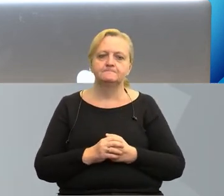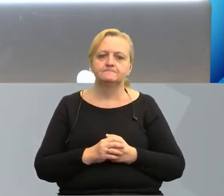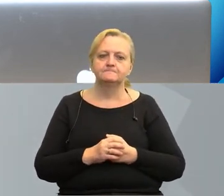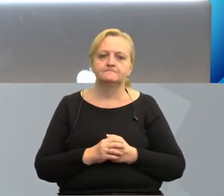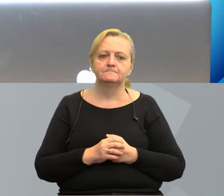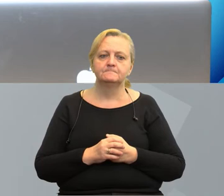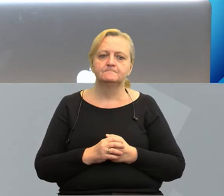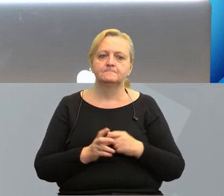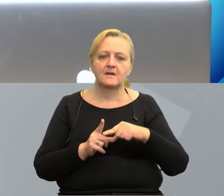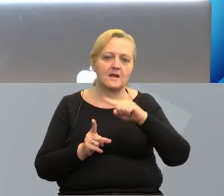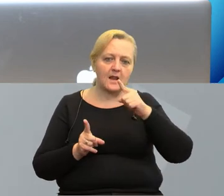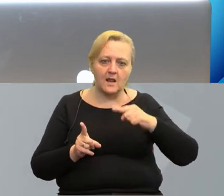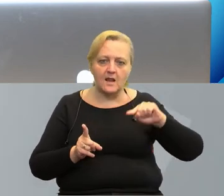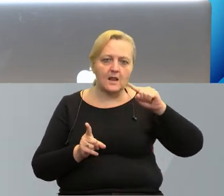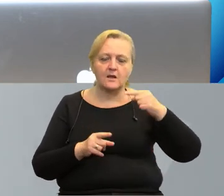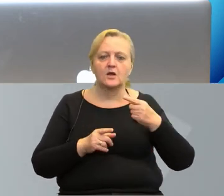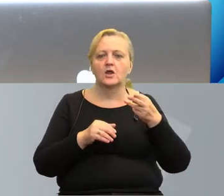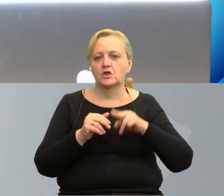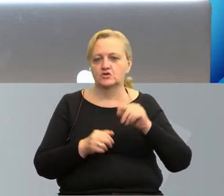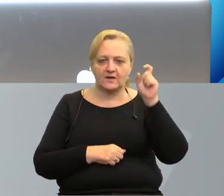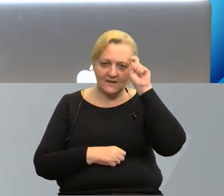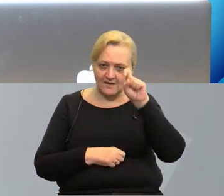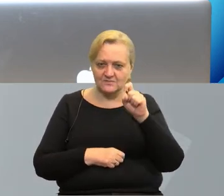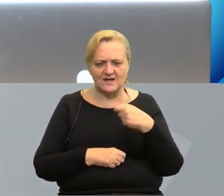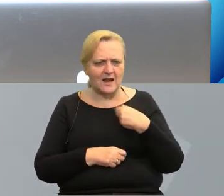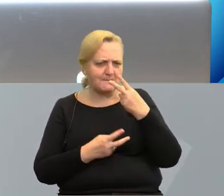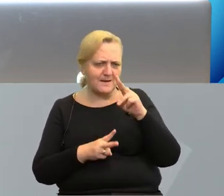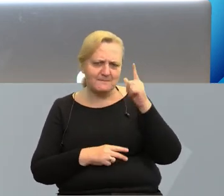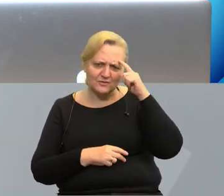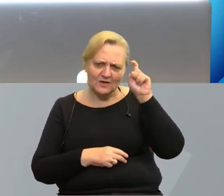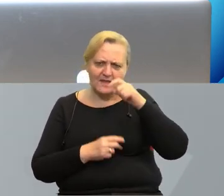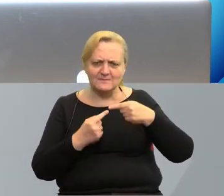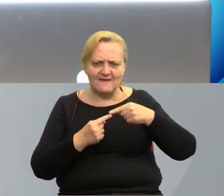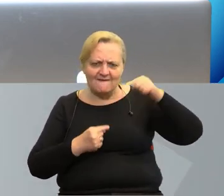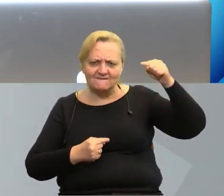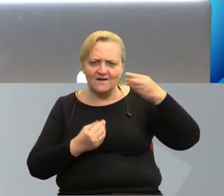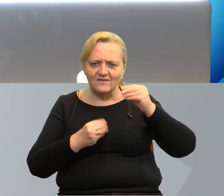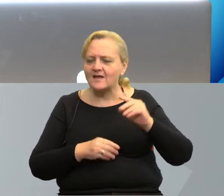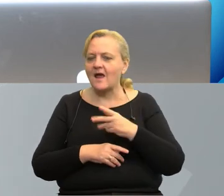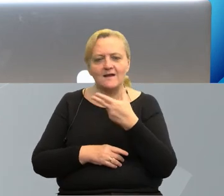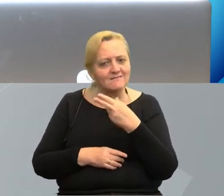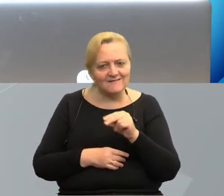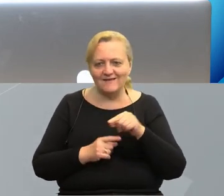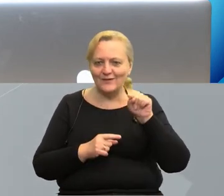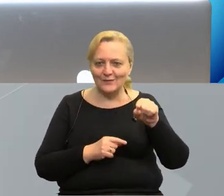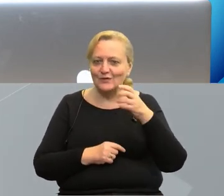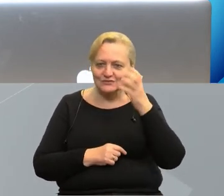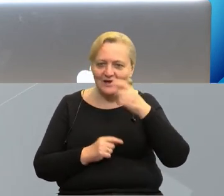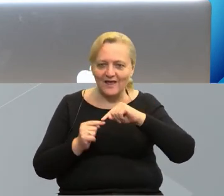No dłuższa niż granica z Niemcami, chociaż może tak na pierwszy rzut oka tego nie widać.